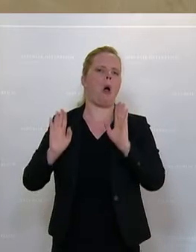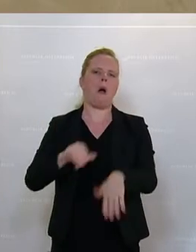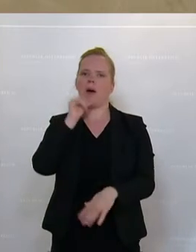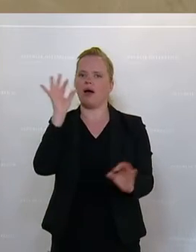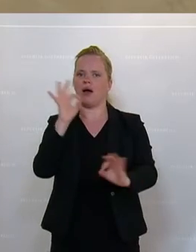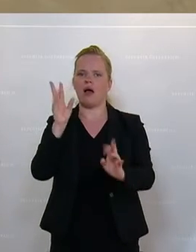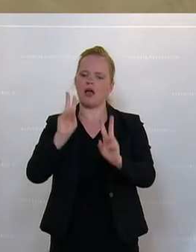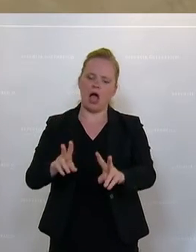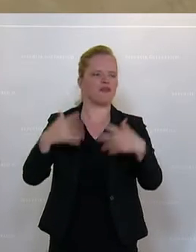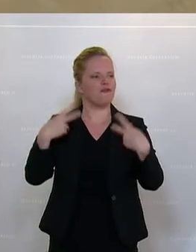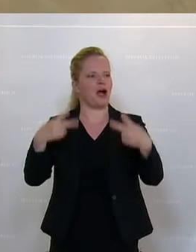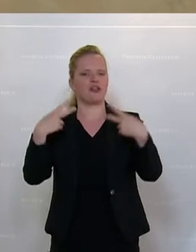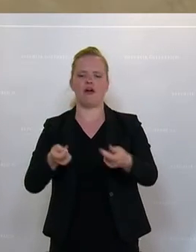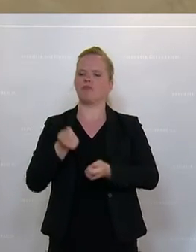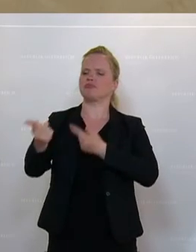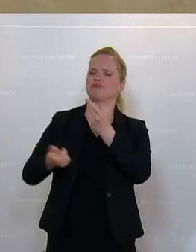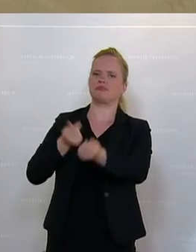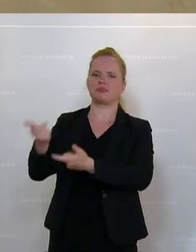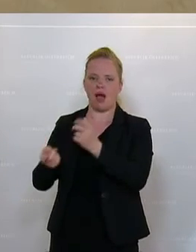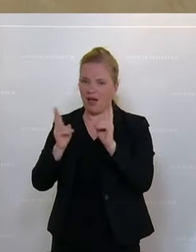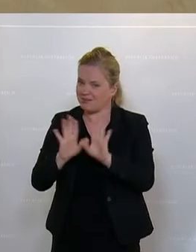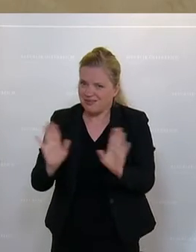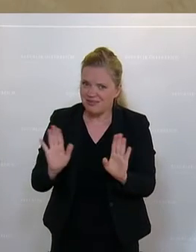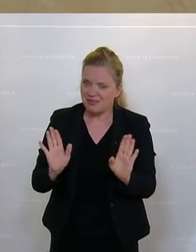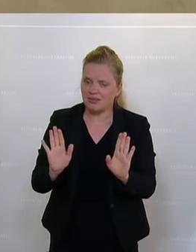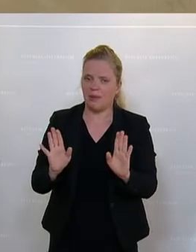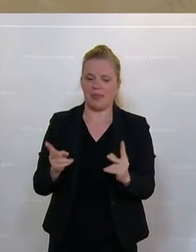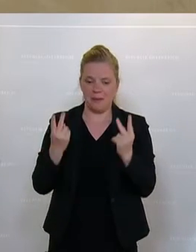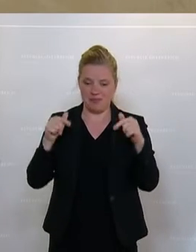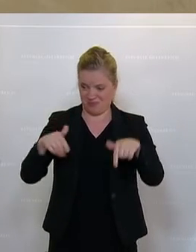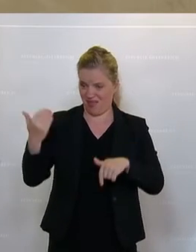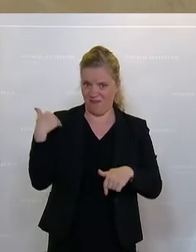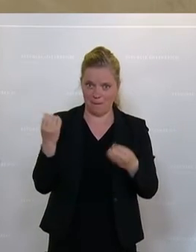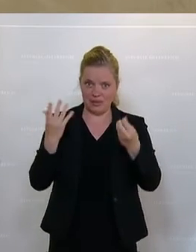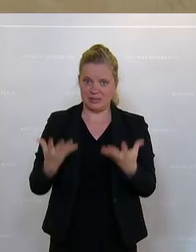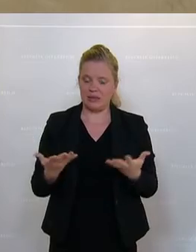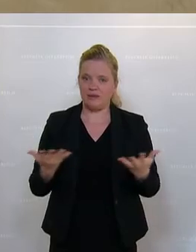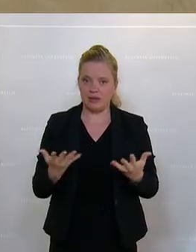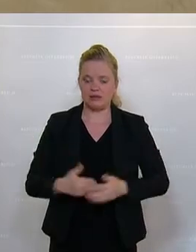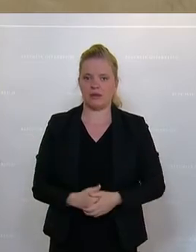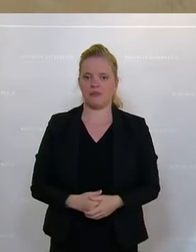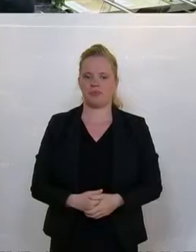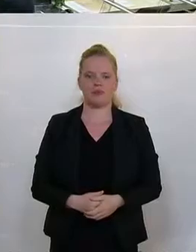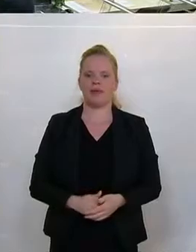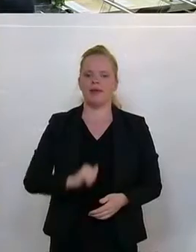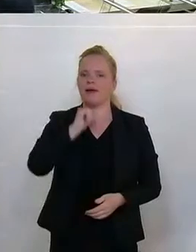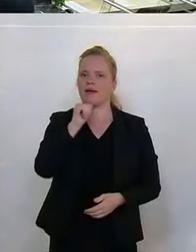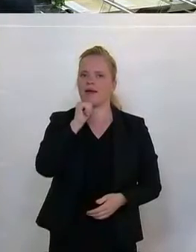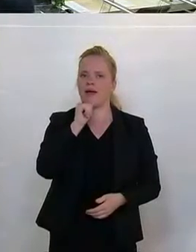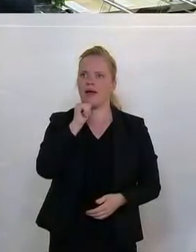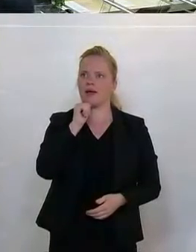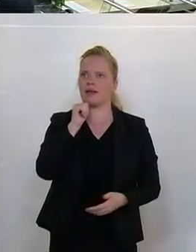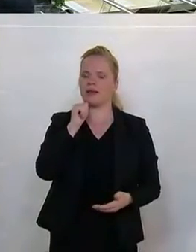dann kann man munter weitermachen, das ist das nicht. Sondern das, was wirklich hier passiert ist, es ist kein, nach dem